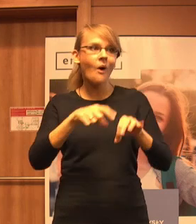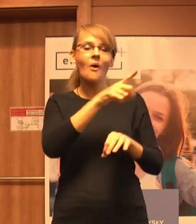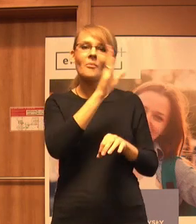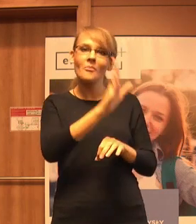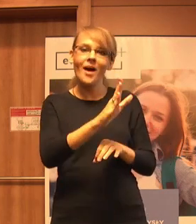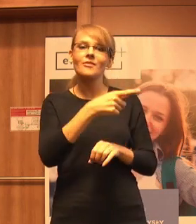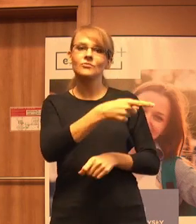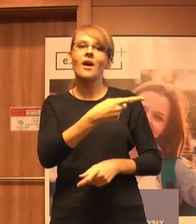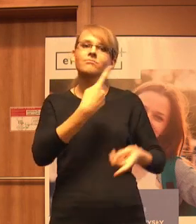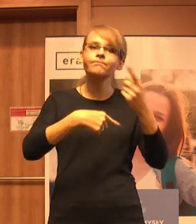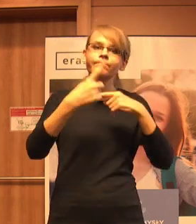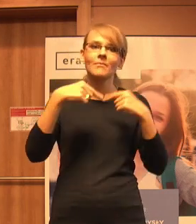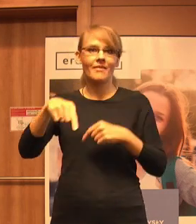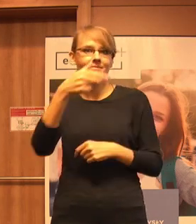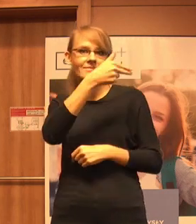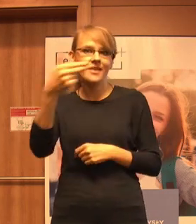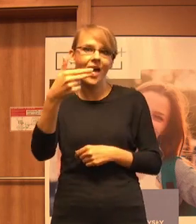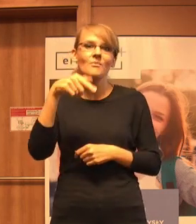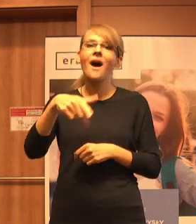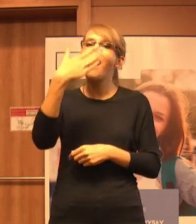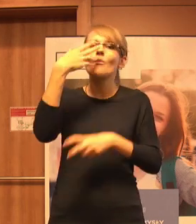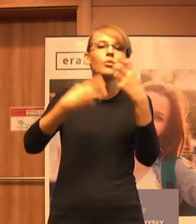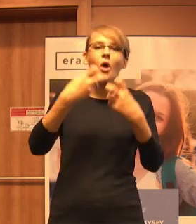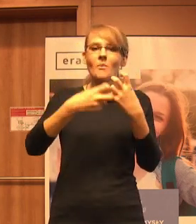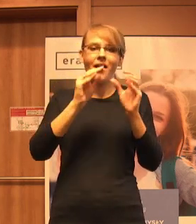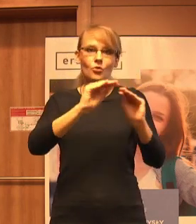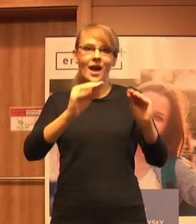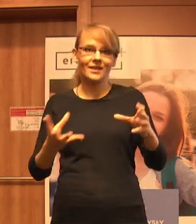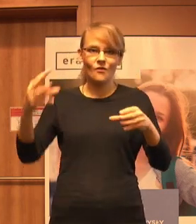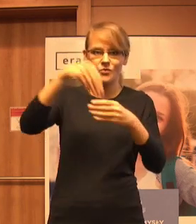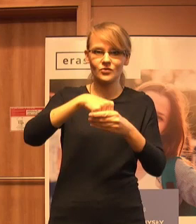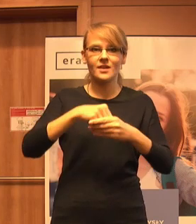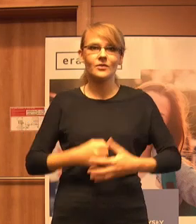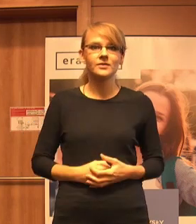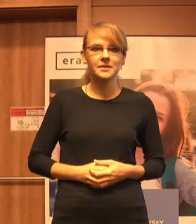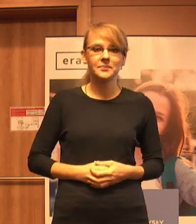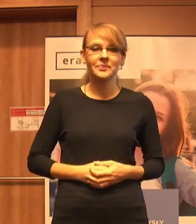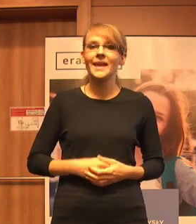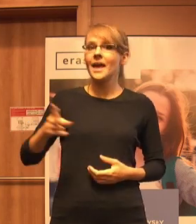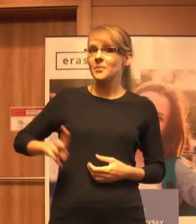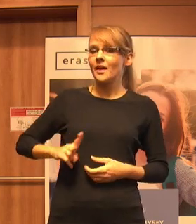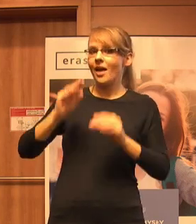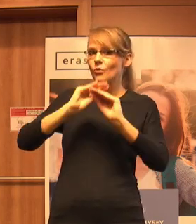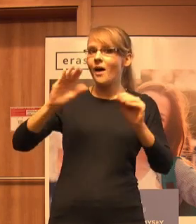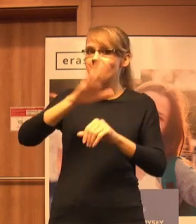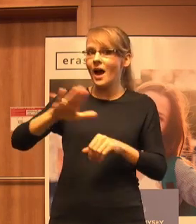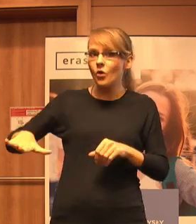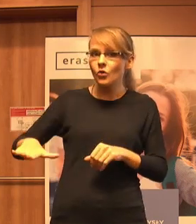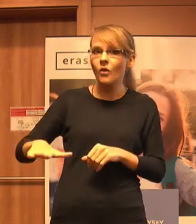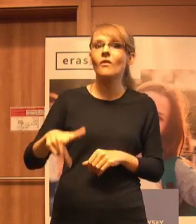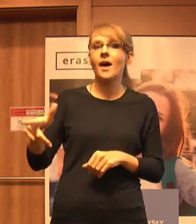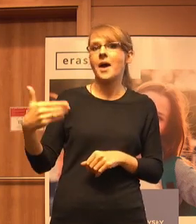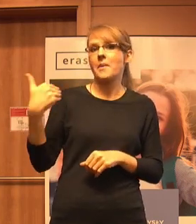w tą tematykę, w problematykę edukacji włączającej. Kiedy Ministerstwo Edukacji Narodowej poprosiło